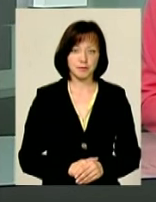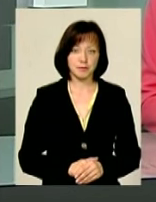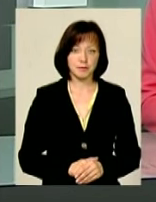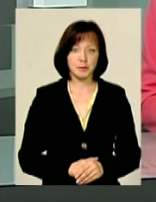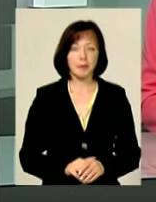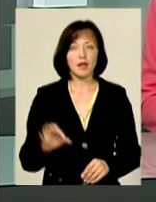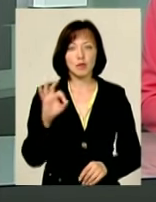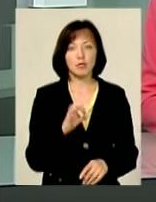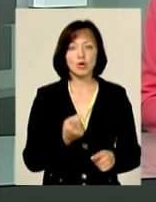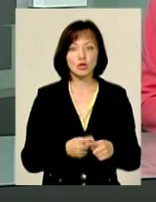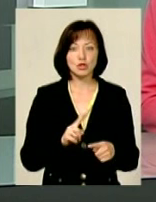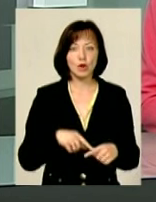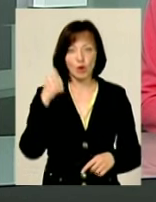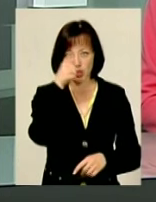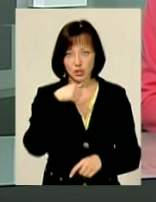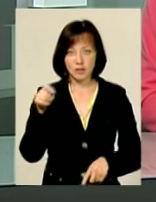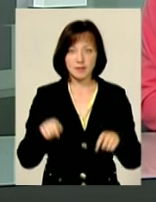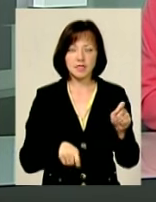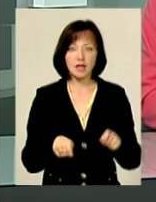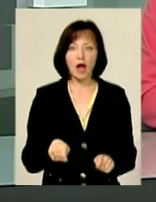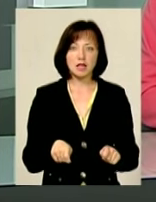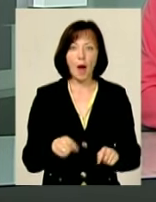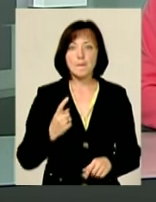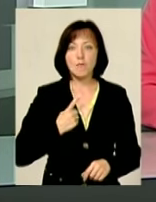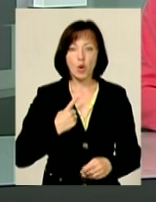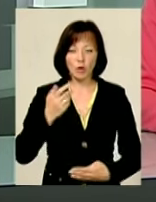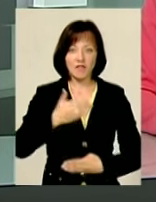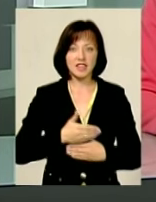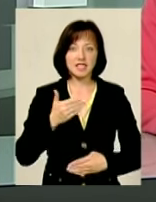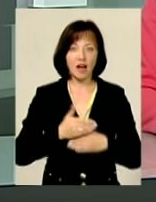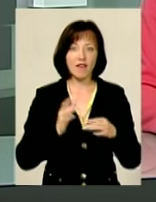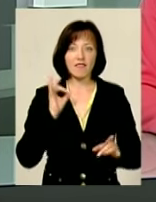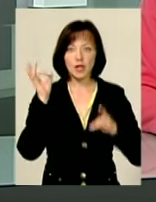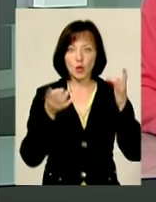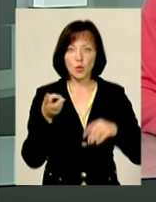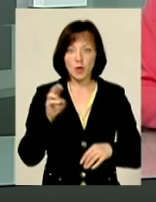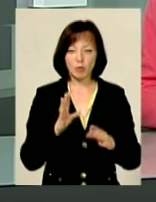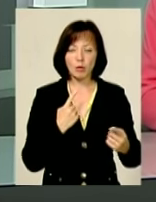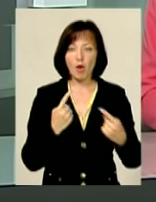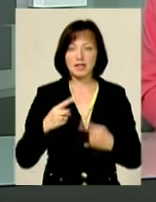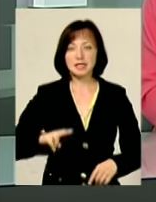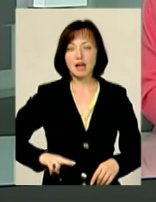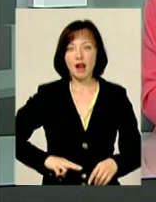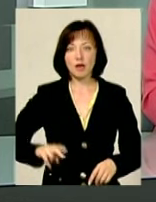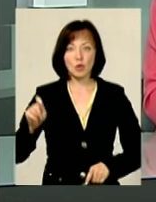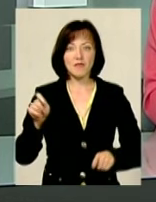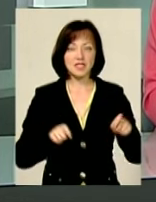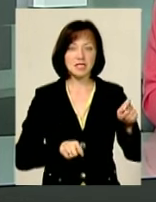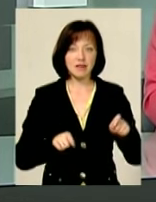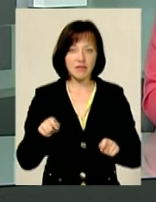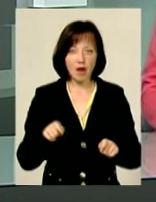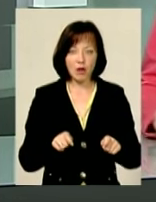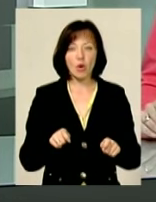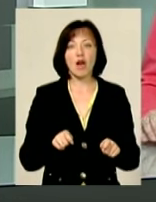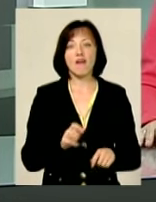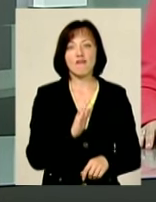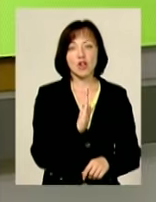Про цьогорічний фестиваль «Моновистав від Луня» ми будемо говорити із директором фестивалю «Моновистав від